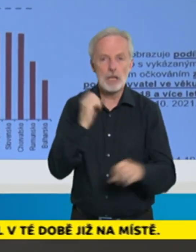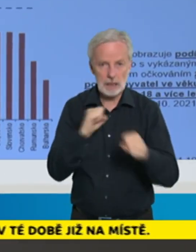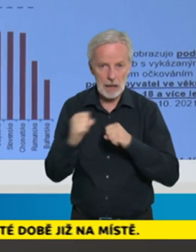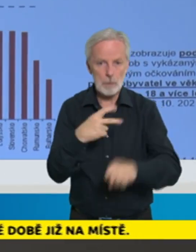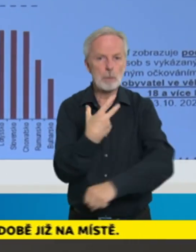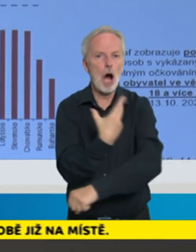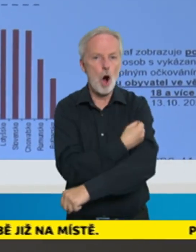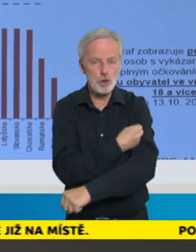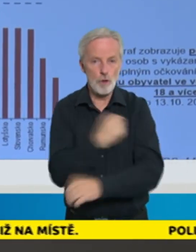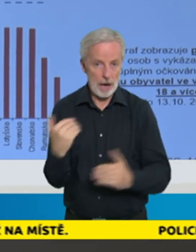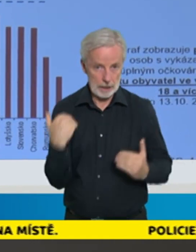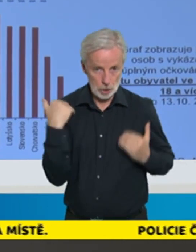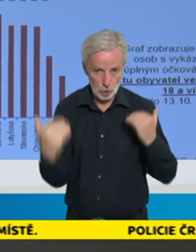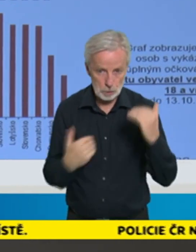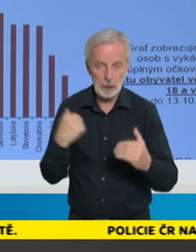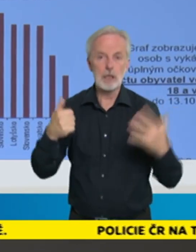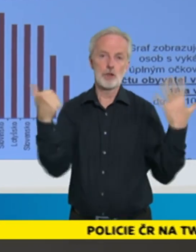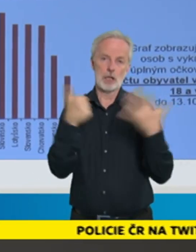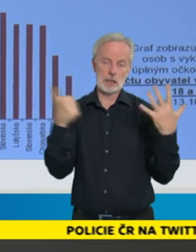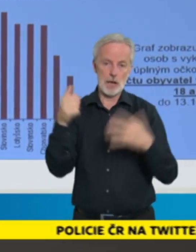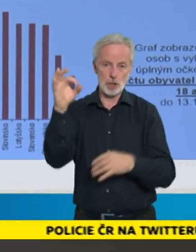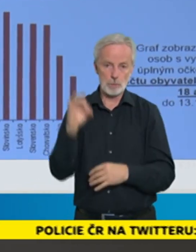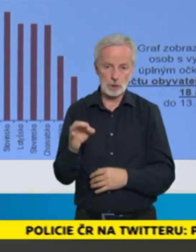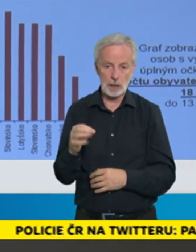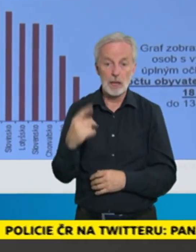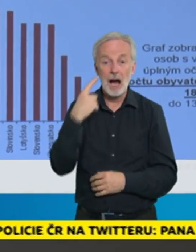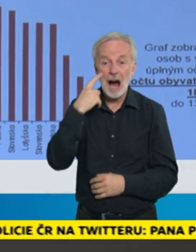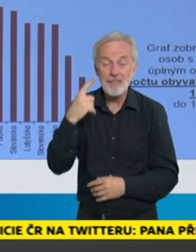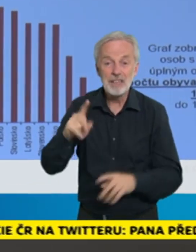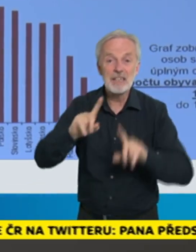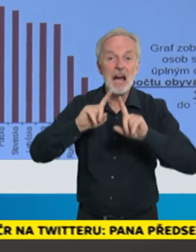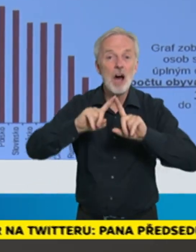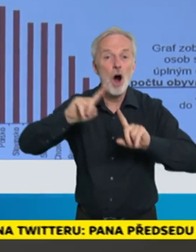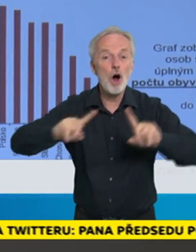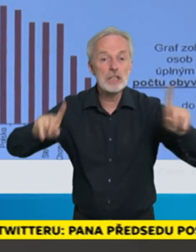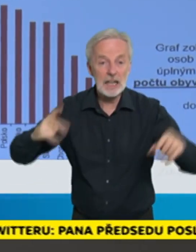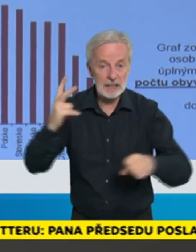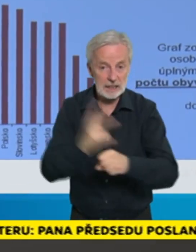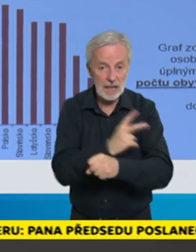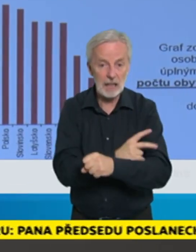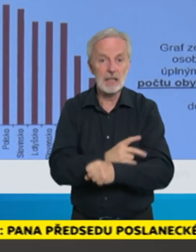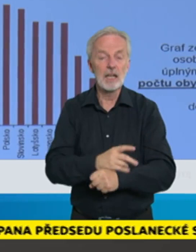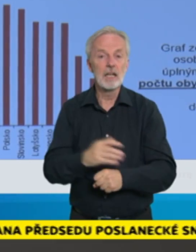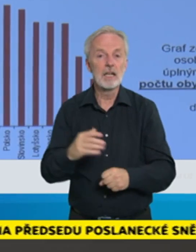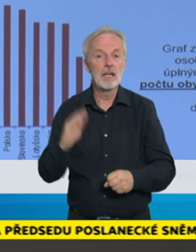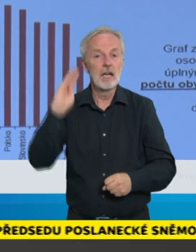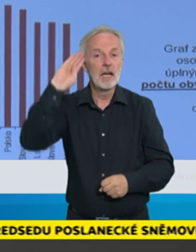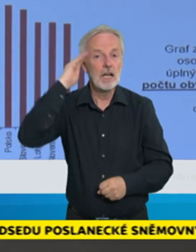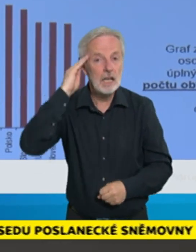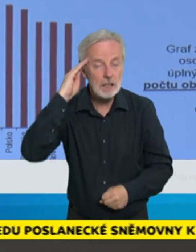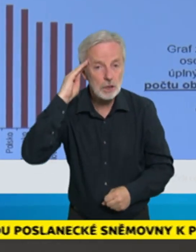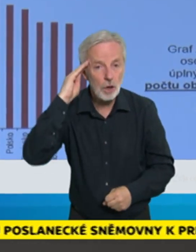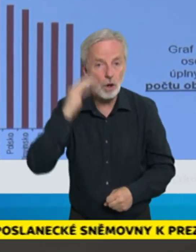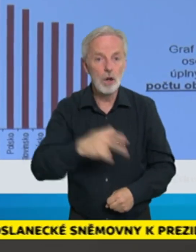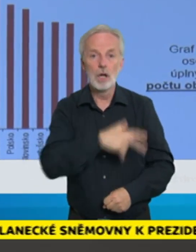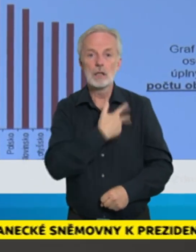zúraznit, 66%. A dívejte se na ty ostatní státy, Jirsko, Dánsko, přes